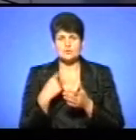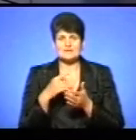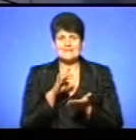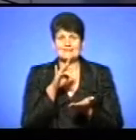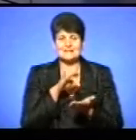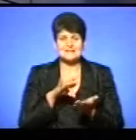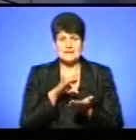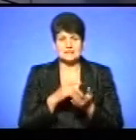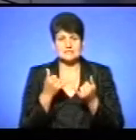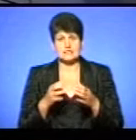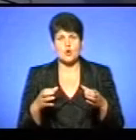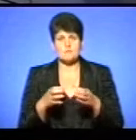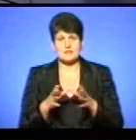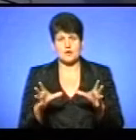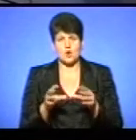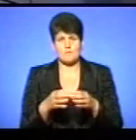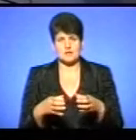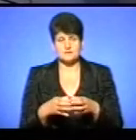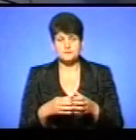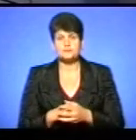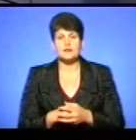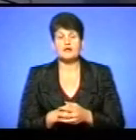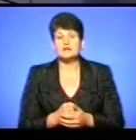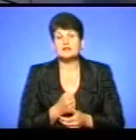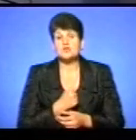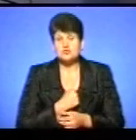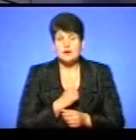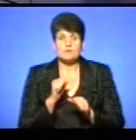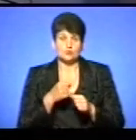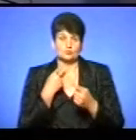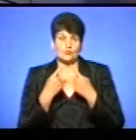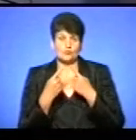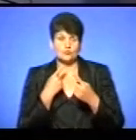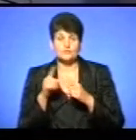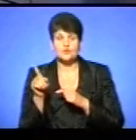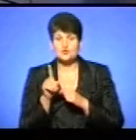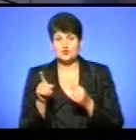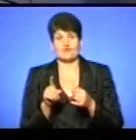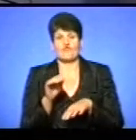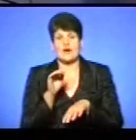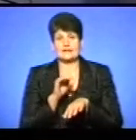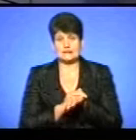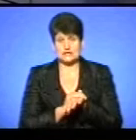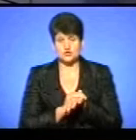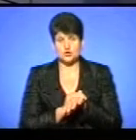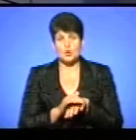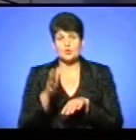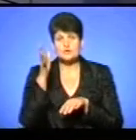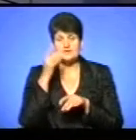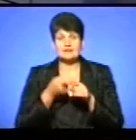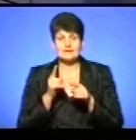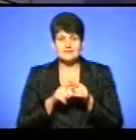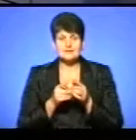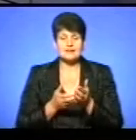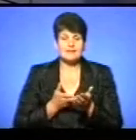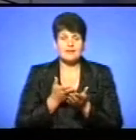зараз для об'єднаних громад. На жаль, ми можемо констатувати, що фактично освіта – це є делеговне